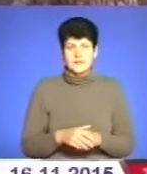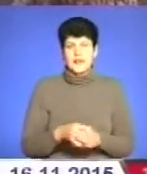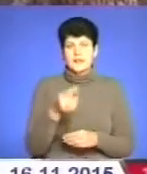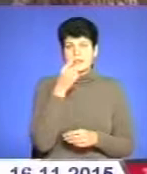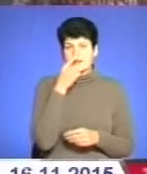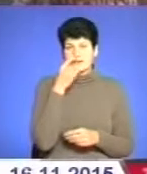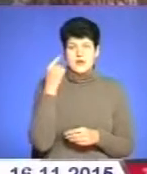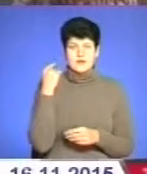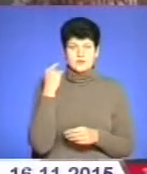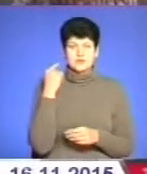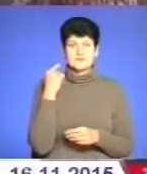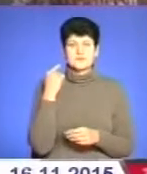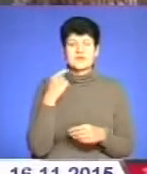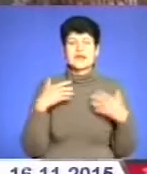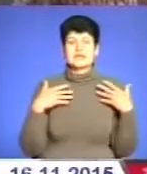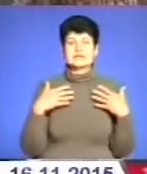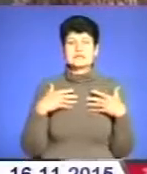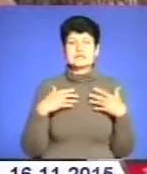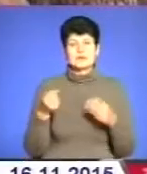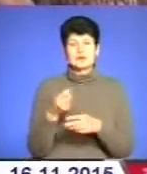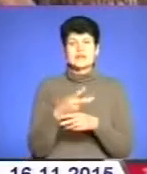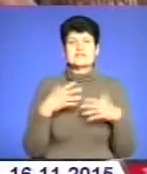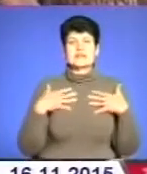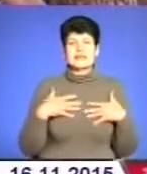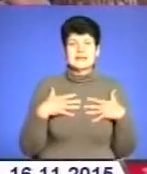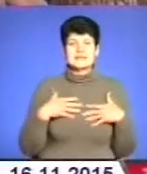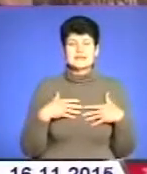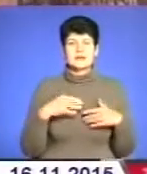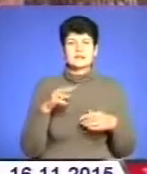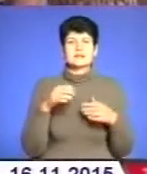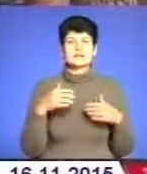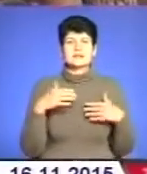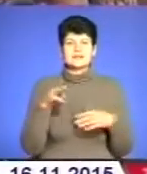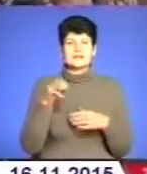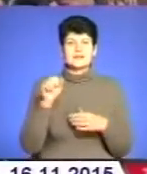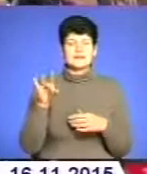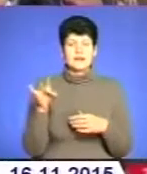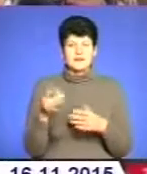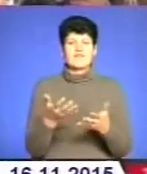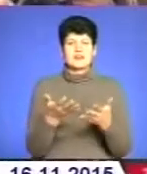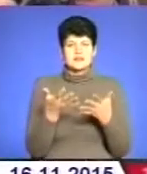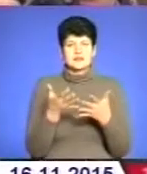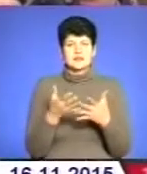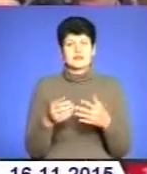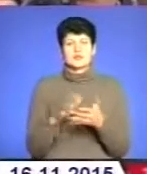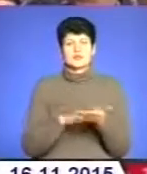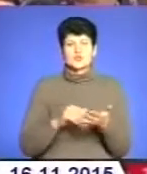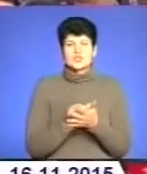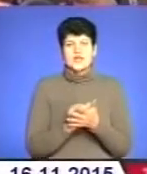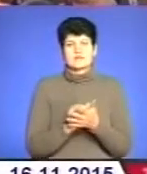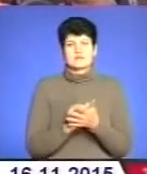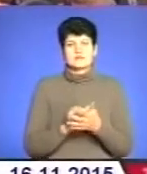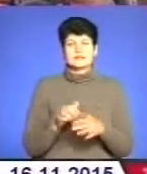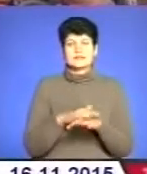депортацію кримських татар визнали геноцидом кримсько-татарського народу. З одного